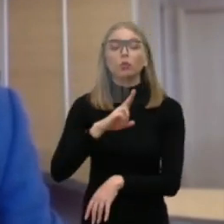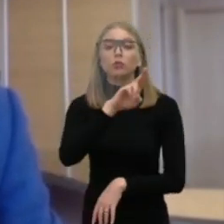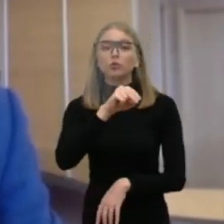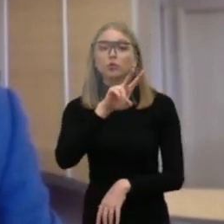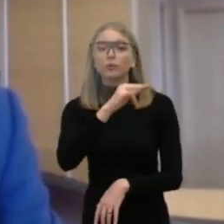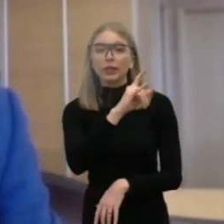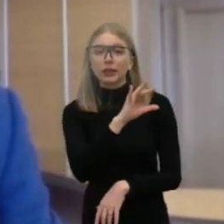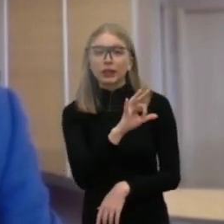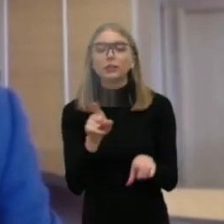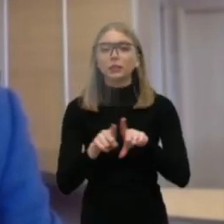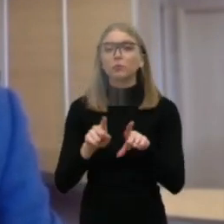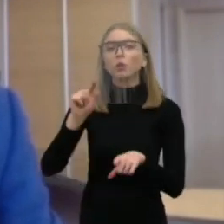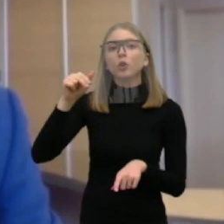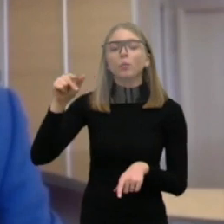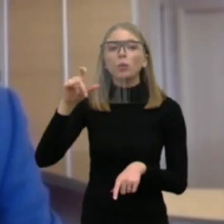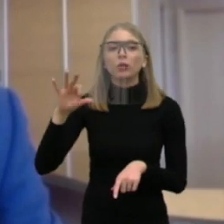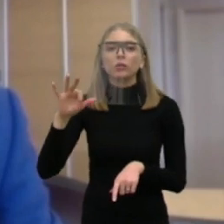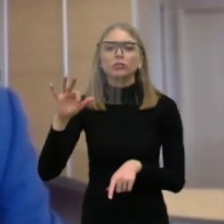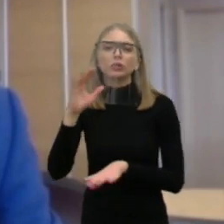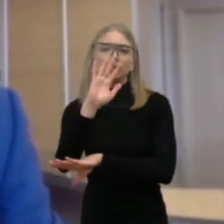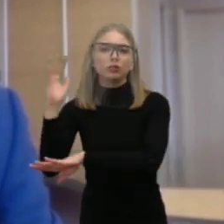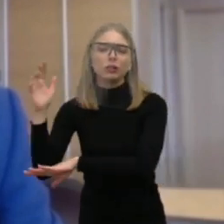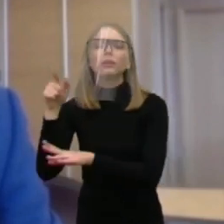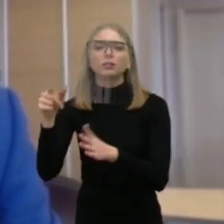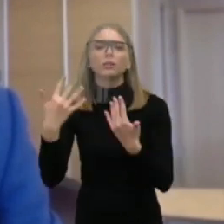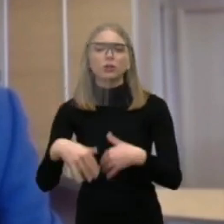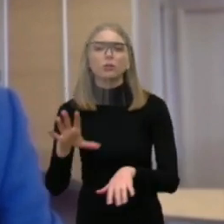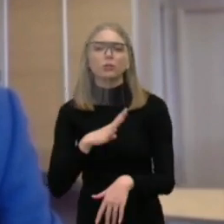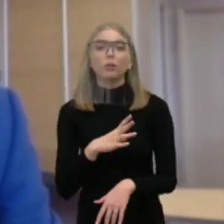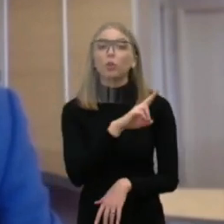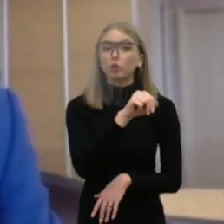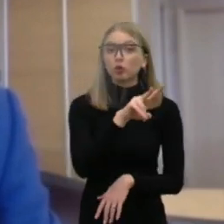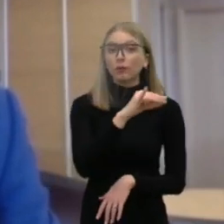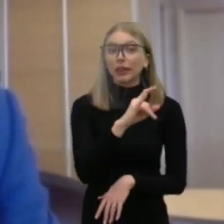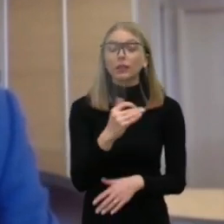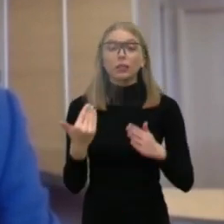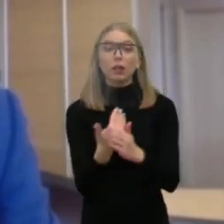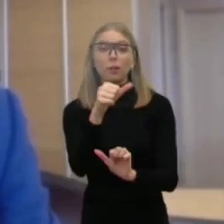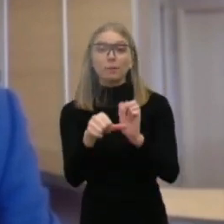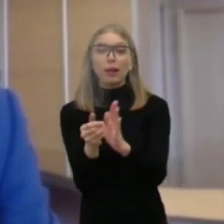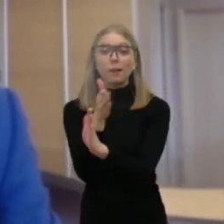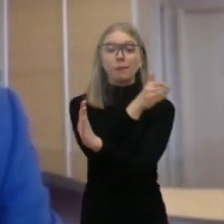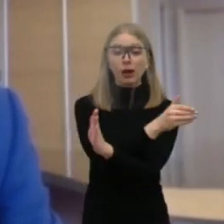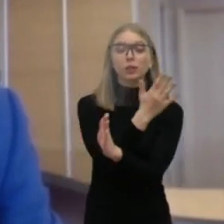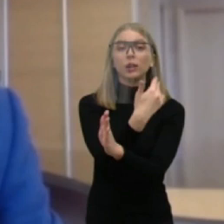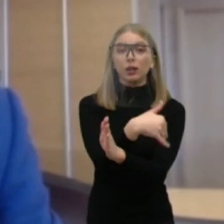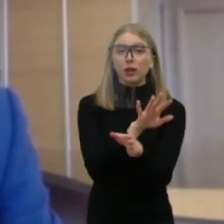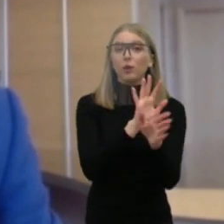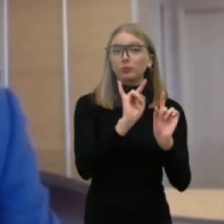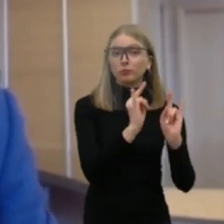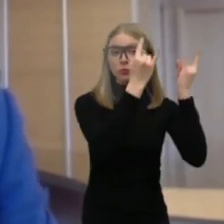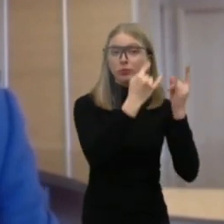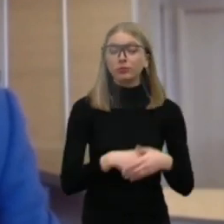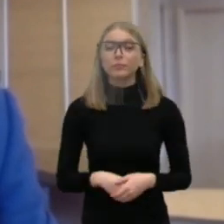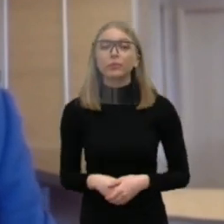konkretus padaryti veiksmai. Dėl žuvinto jie jau yra ir užbaigti prieš naujus metus, dėl punio šilo jau yra dabar